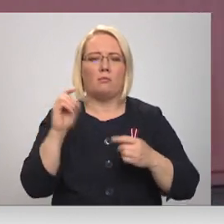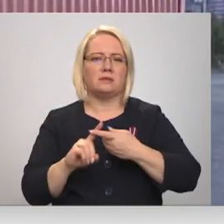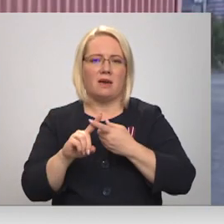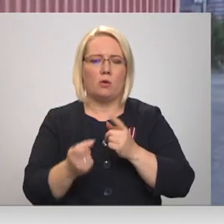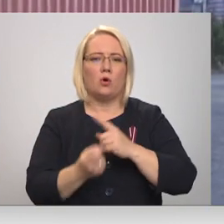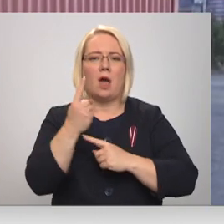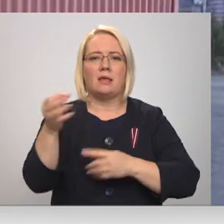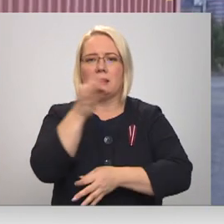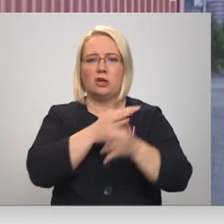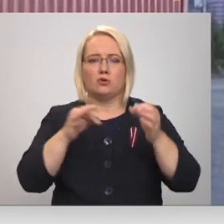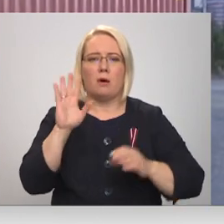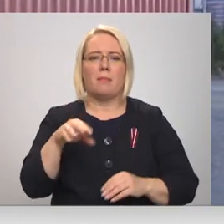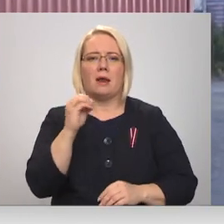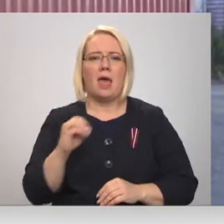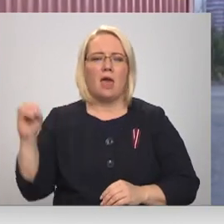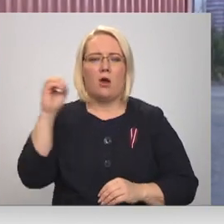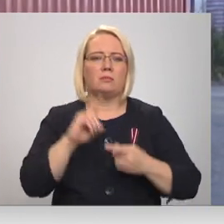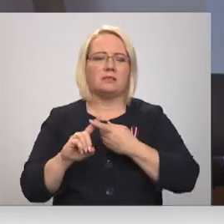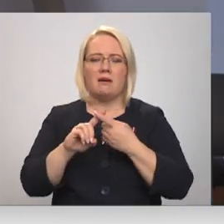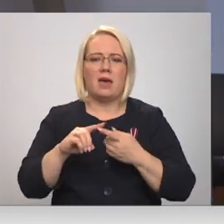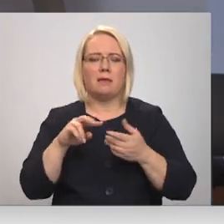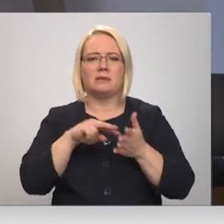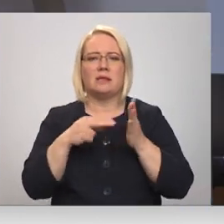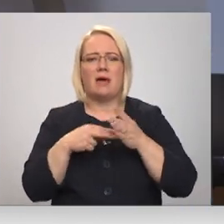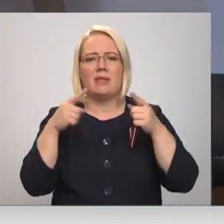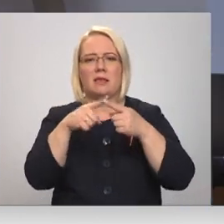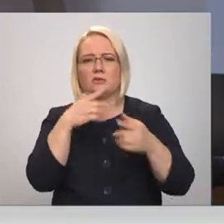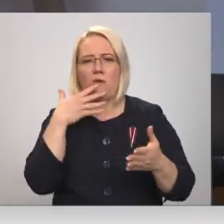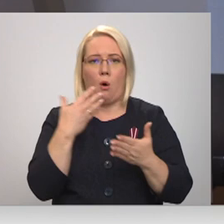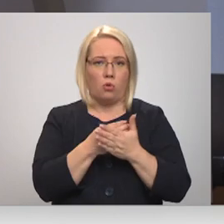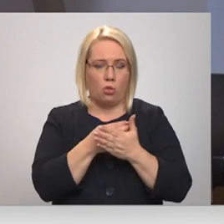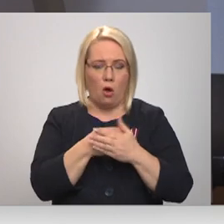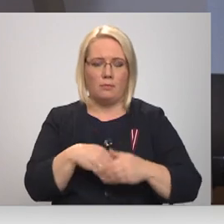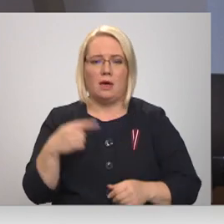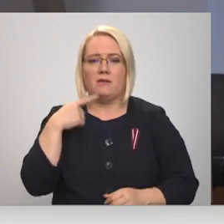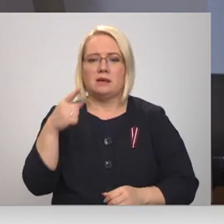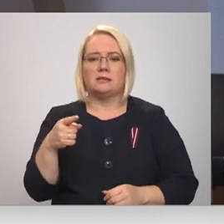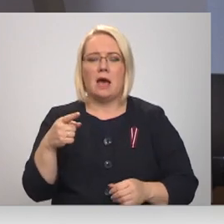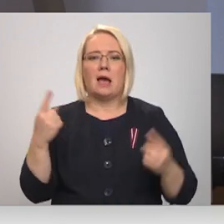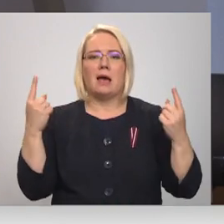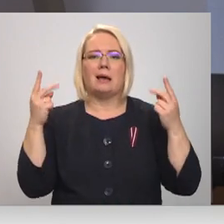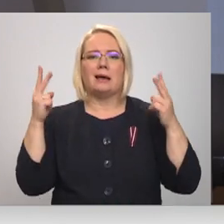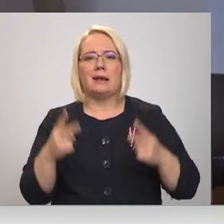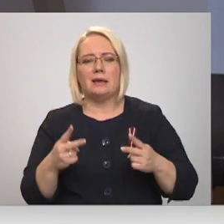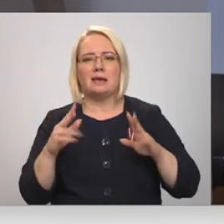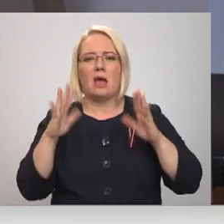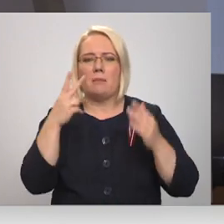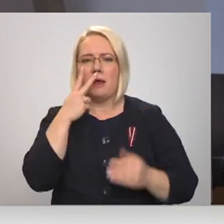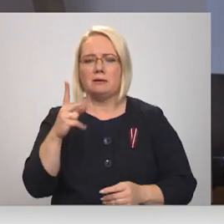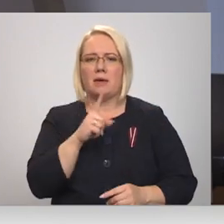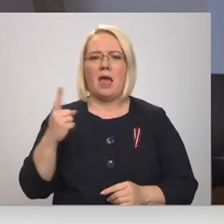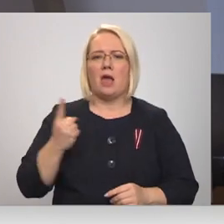Eiropas Savienības strateģisko autonomiju. U krīžu gadījumos mēs redzējām, ka bija ļoti liels egoismas, kā pārtrūka